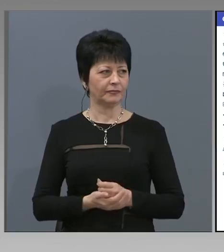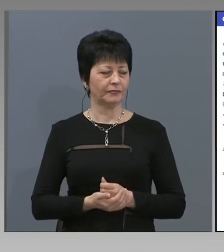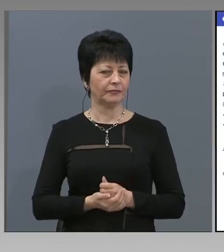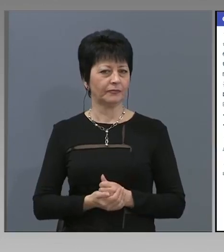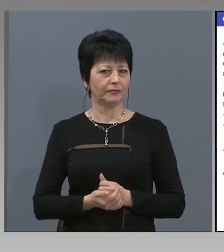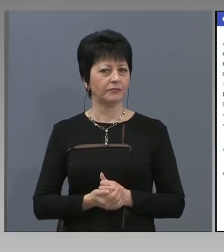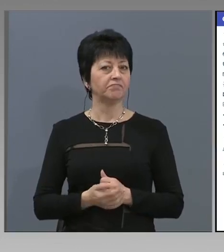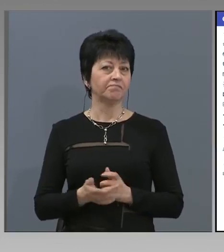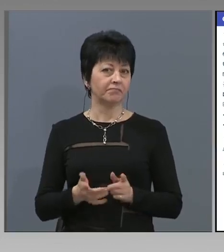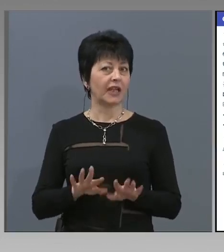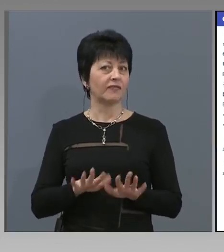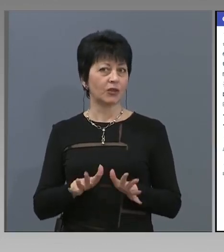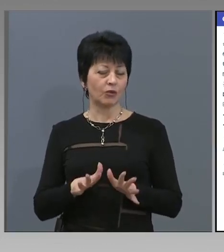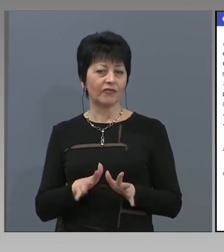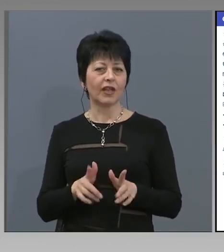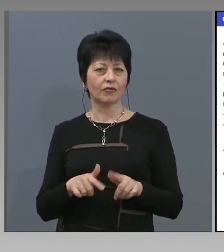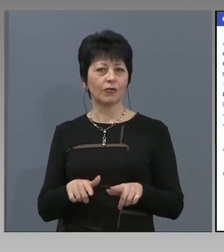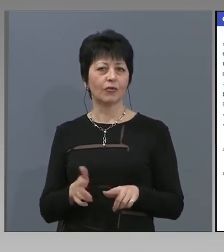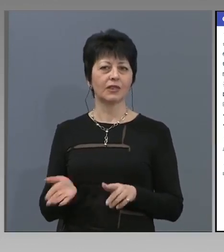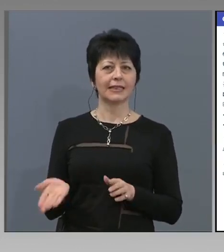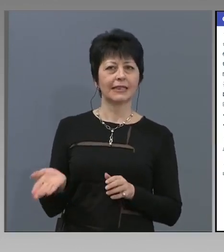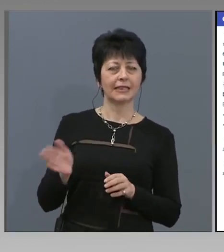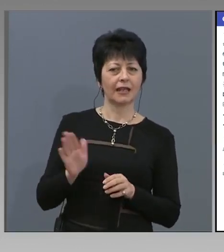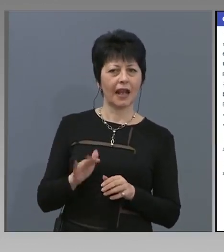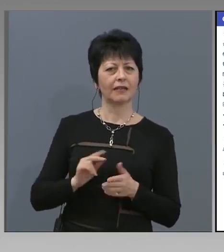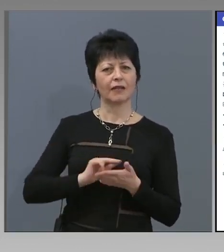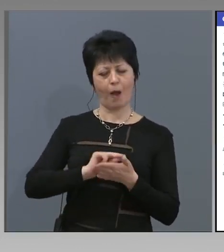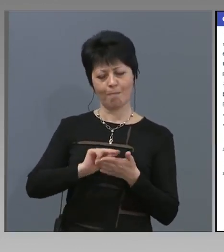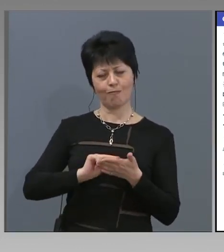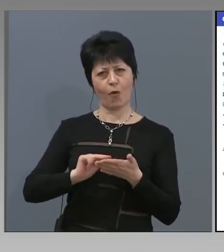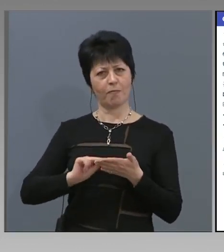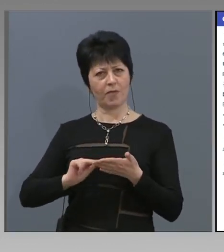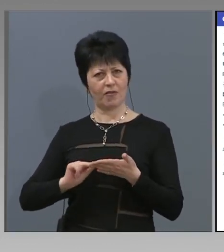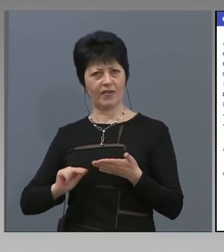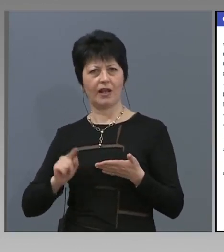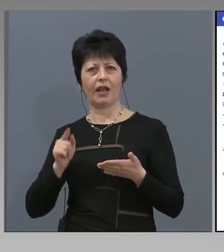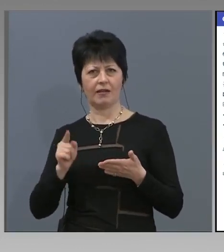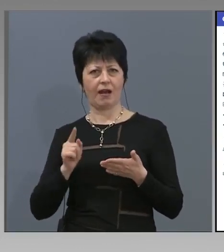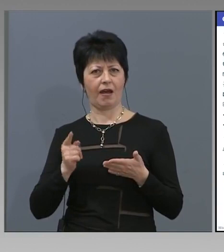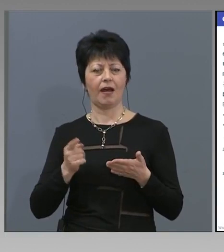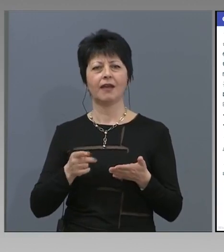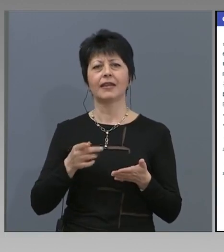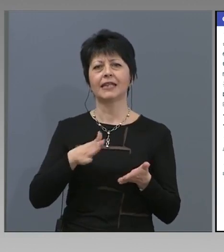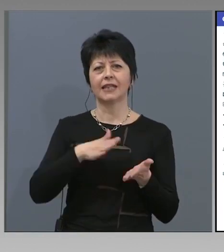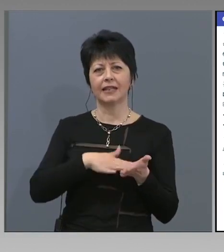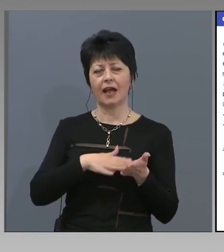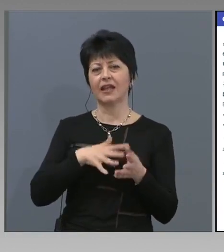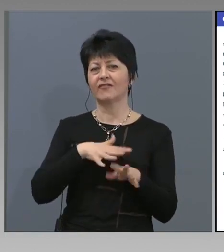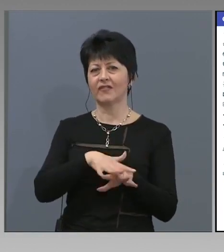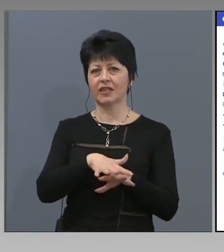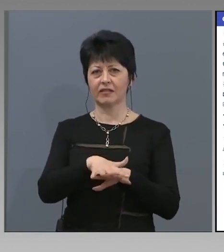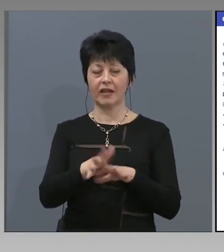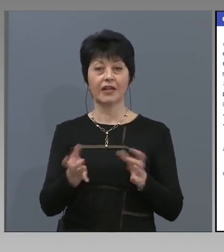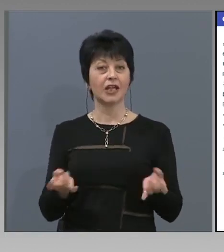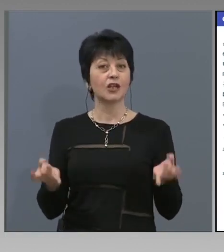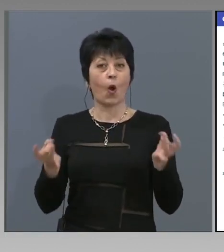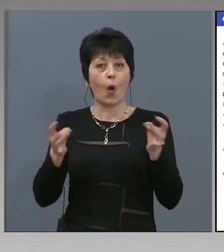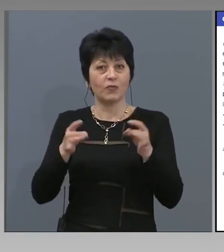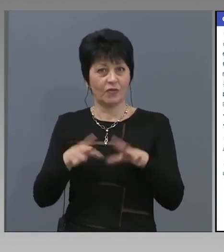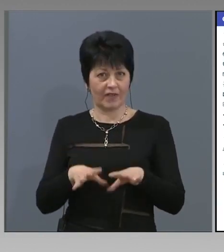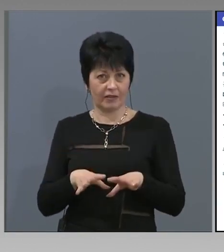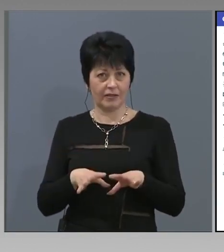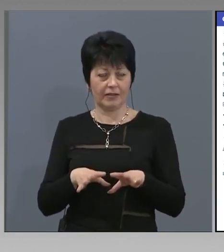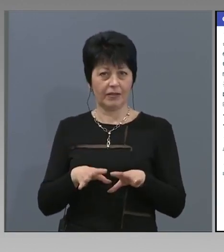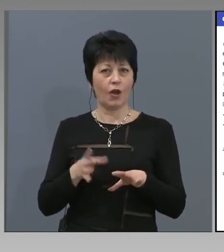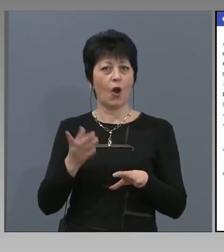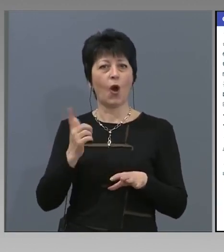И, съответно, след поповане на данни възситемата, които, както виждате, бяха обновени абсолютно автоматично, от грал.